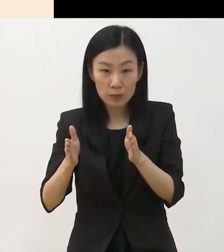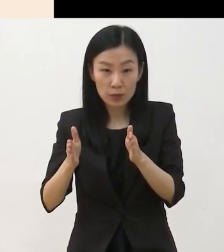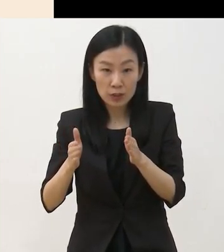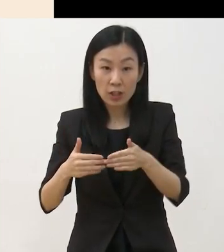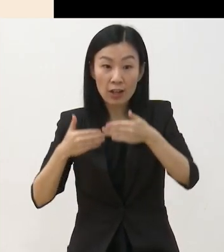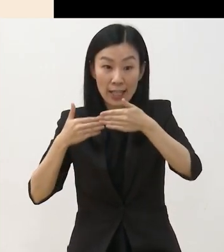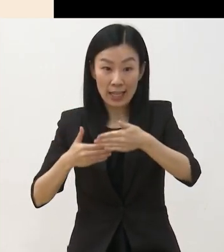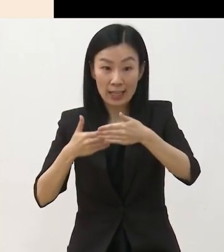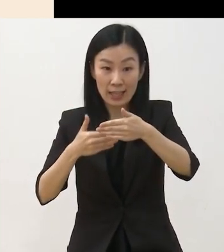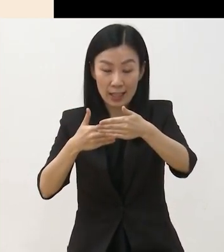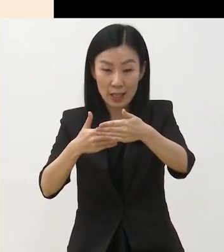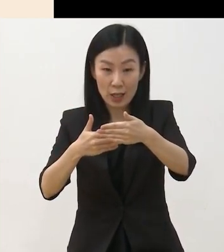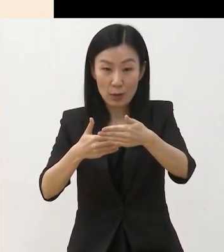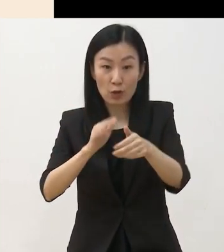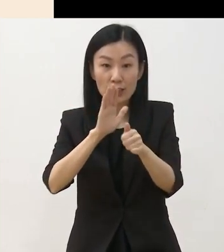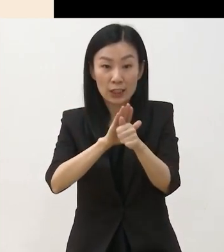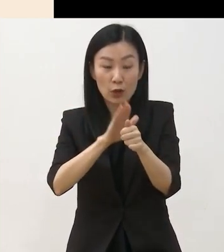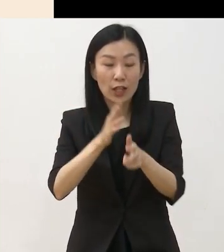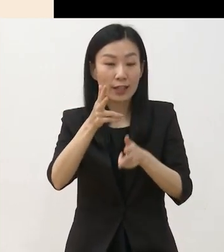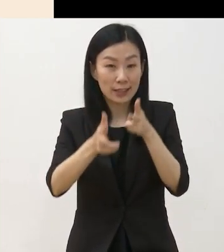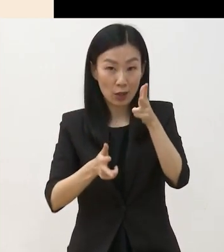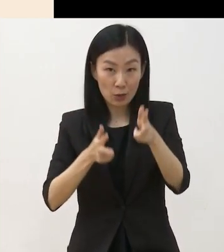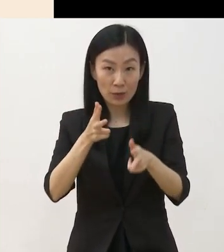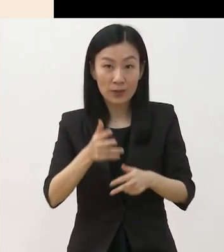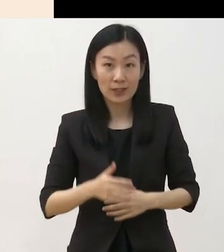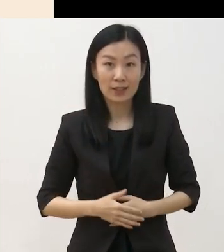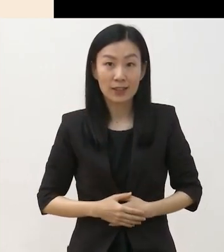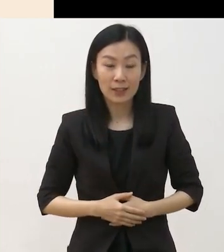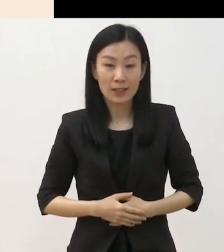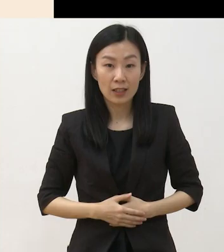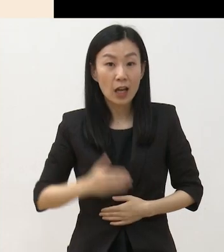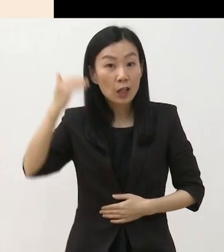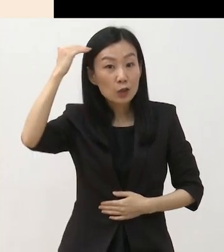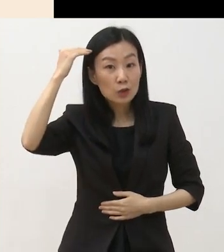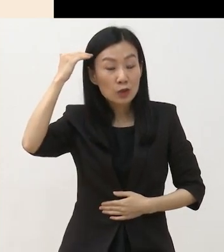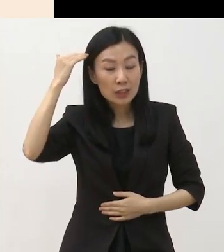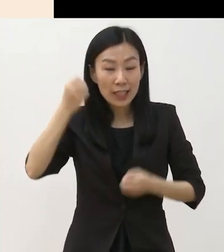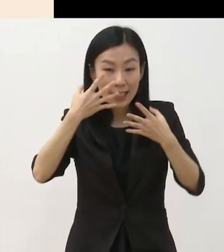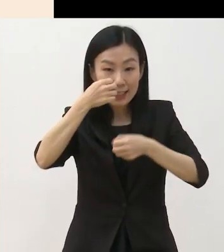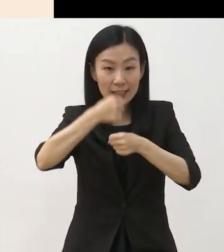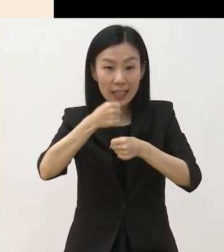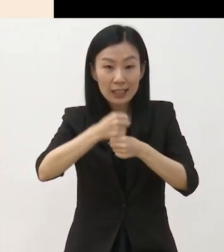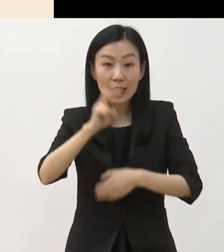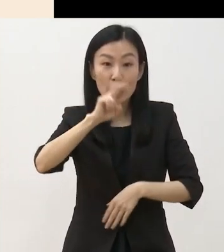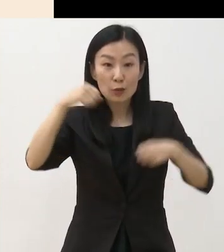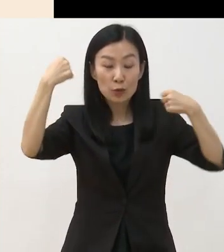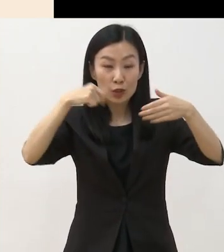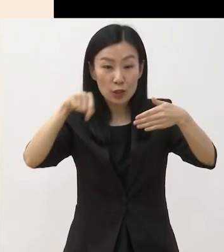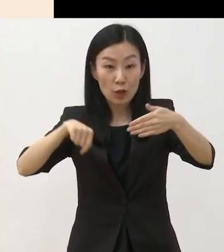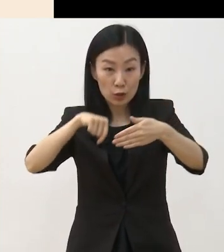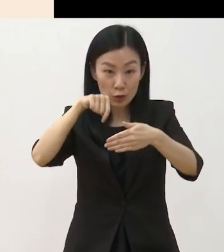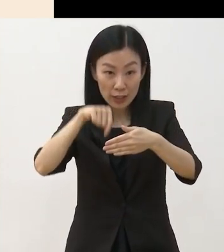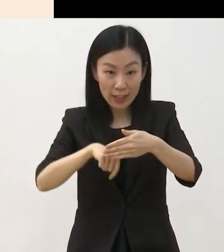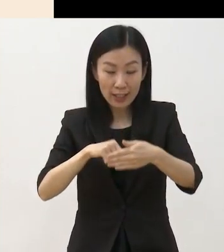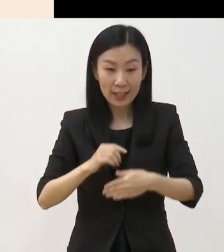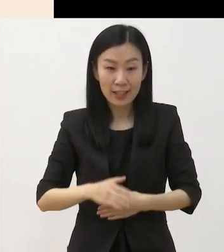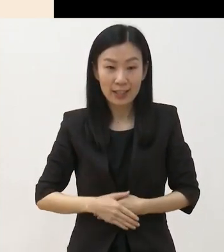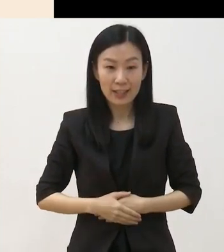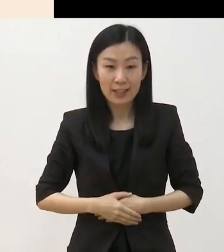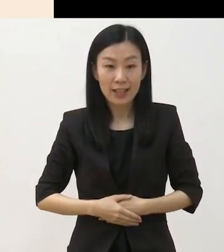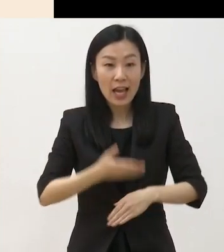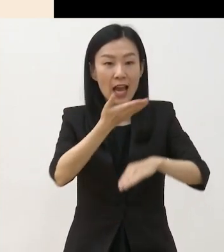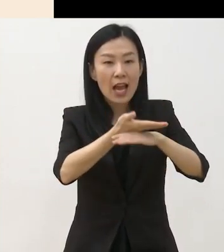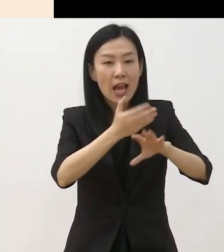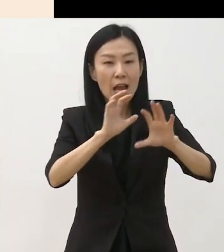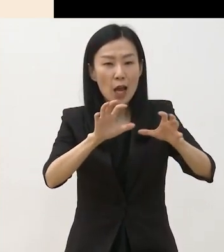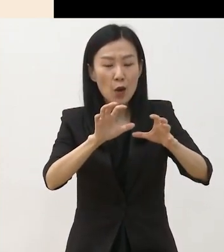단계별로 지원하는 사업입니다 국내 창작 뮤지컬 작품 중에 해외 공연 해외